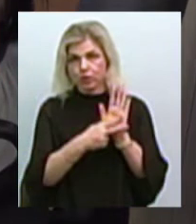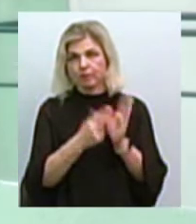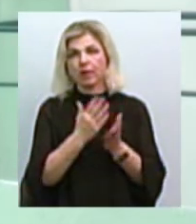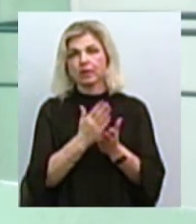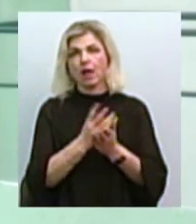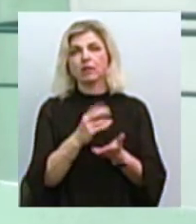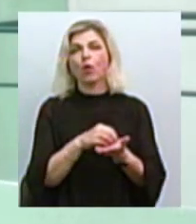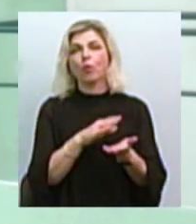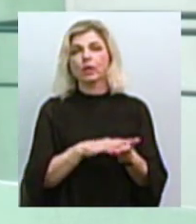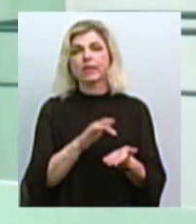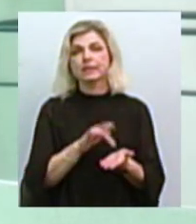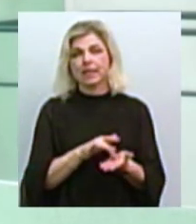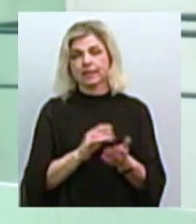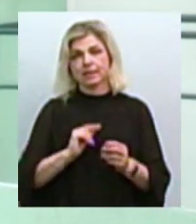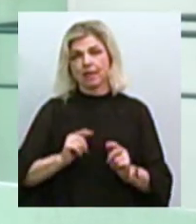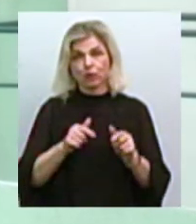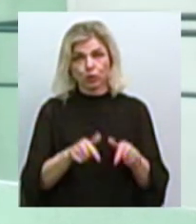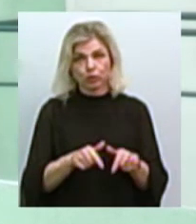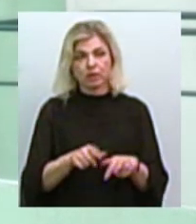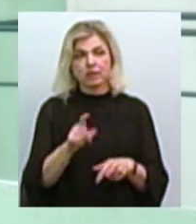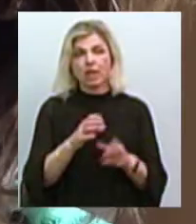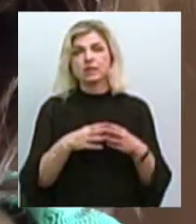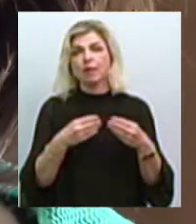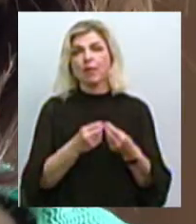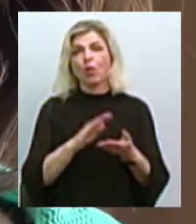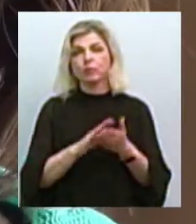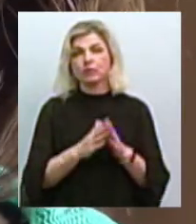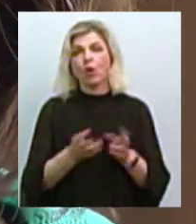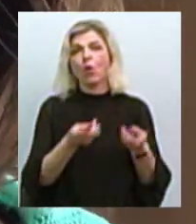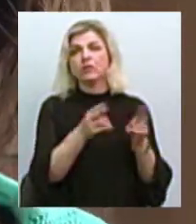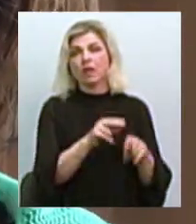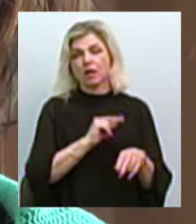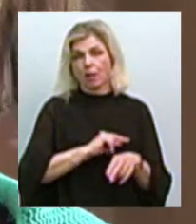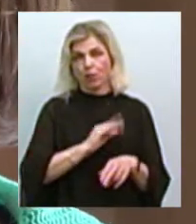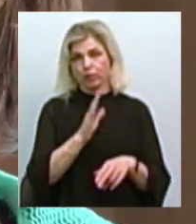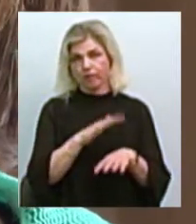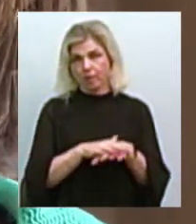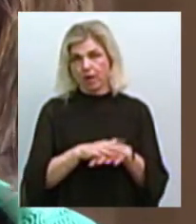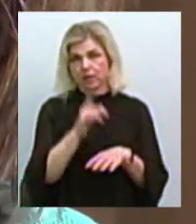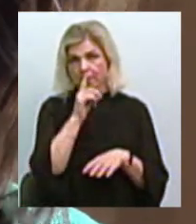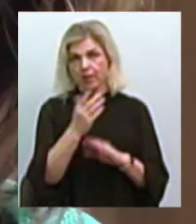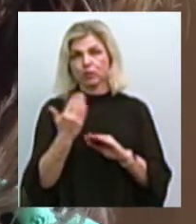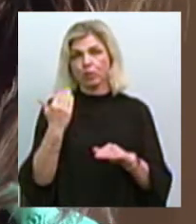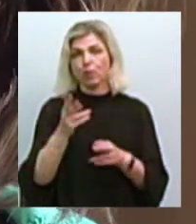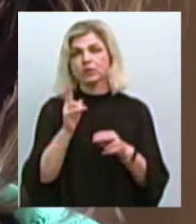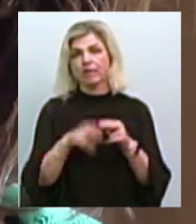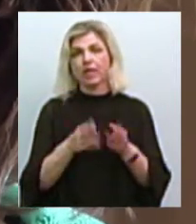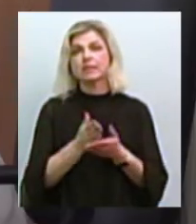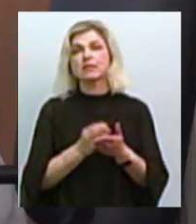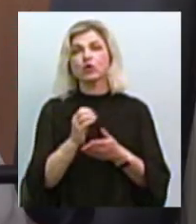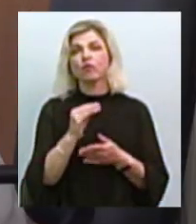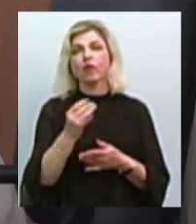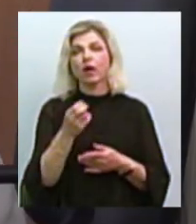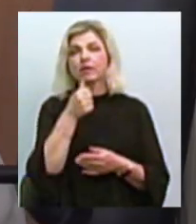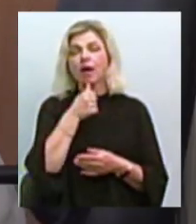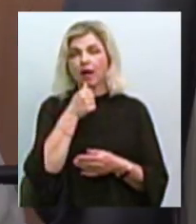обліку в Миколаївському центрі зайнятості. За сімейними обставинами покинула роботу у банку. Місяць в неї завершується стажування на новому робочому місці